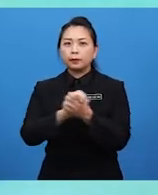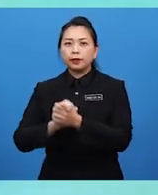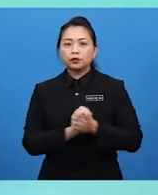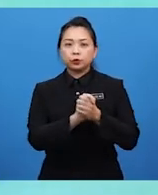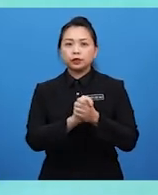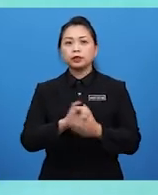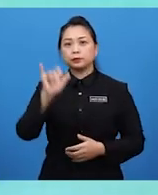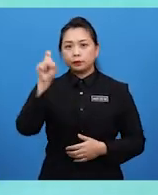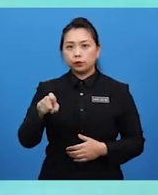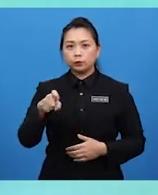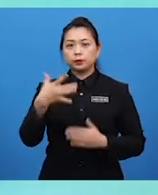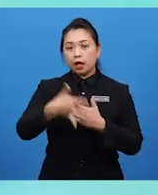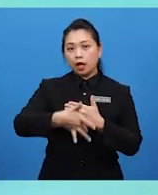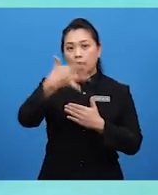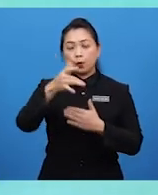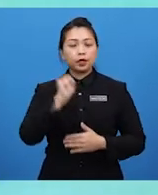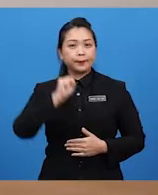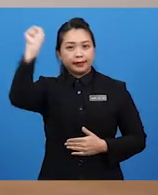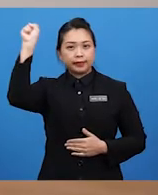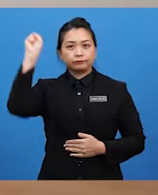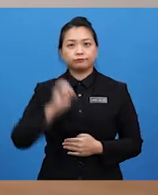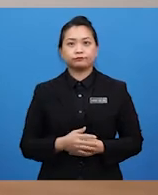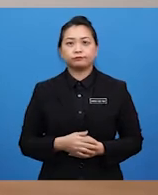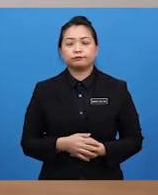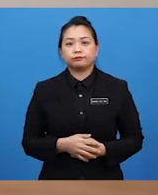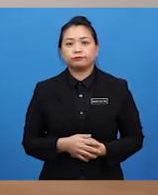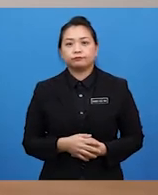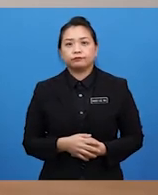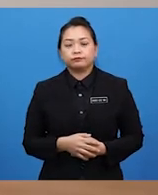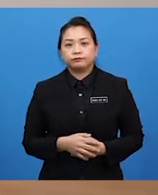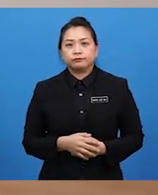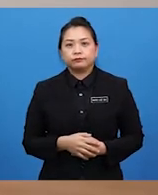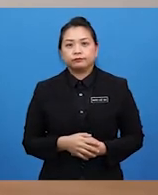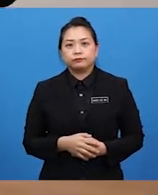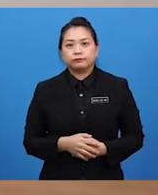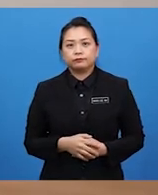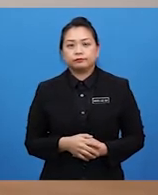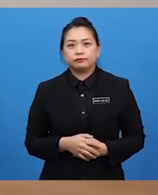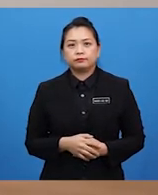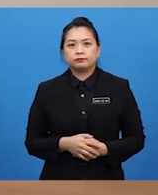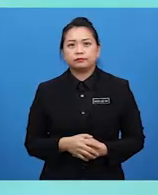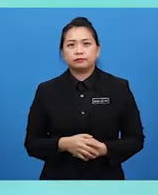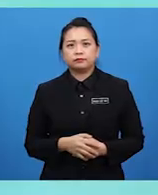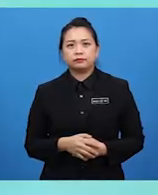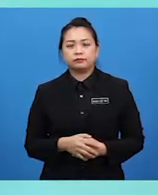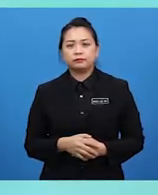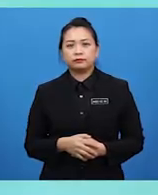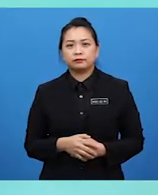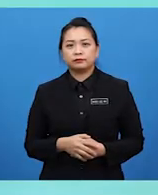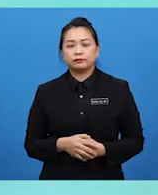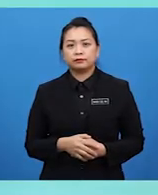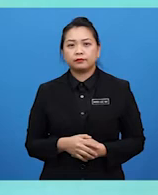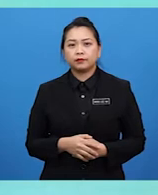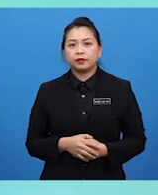diperlukan pada awal kemerdekaan. Jua berdekaan saya semakin kuat, Cikgu Arief. Seterusnya juga ada. Ya, Ha, Cikgu